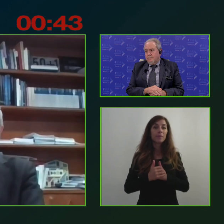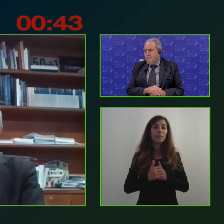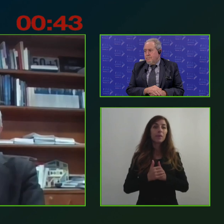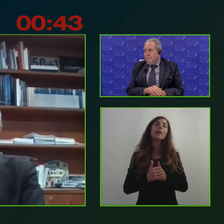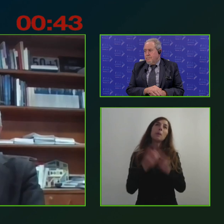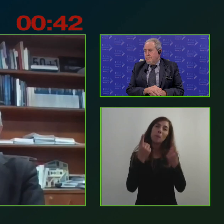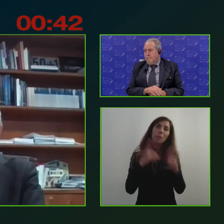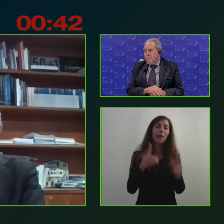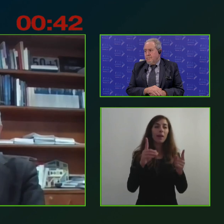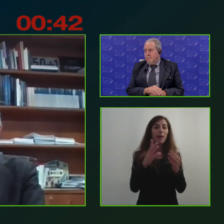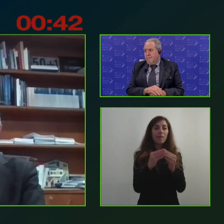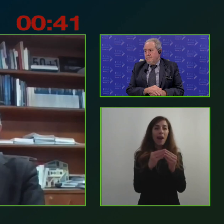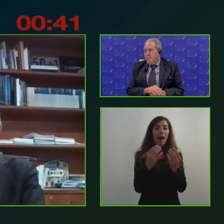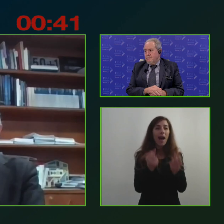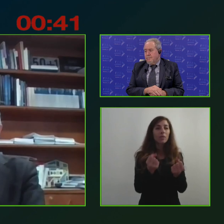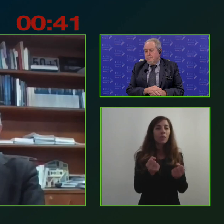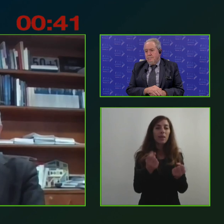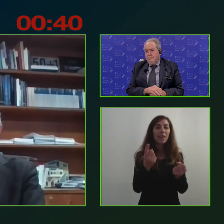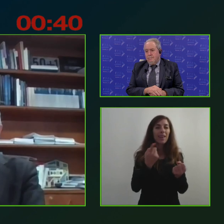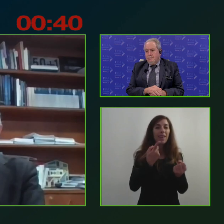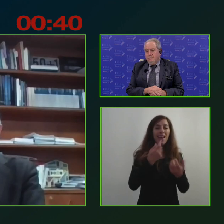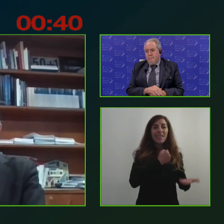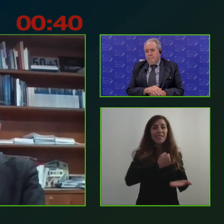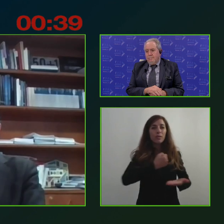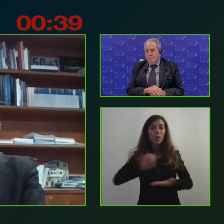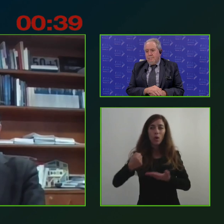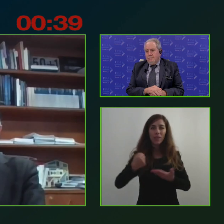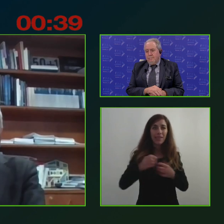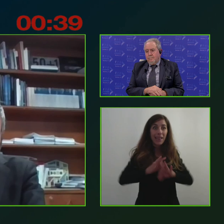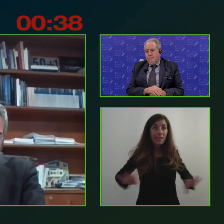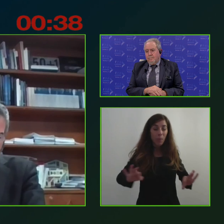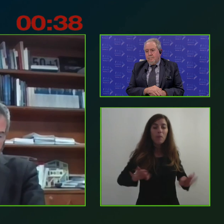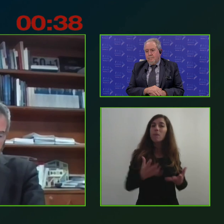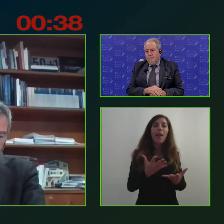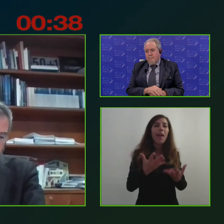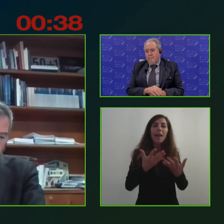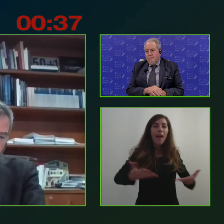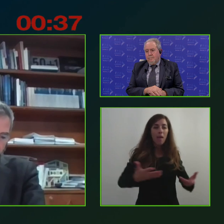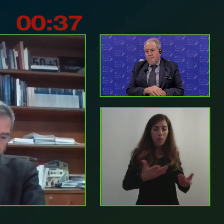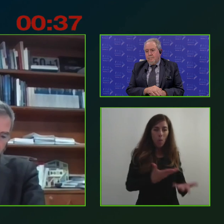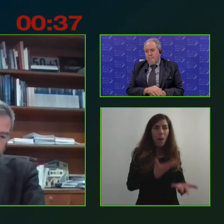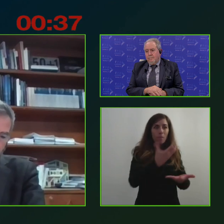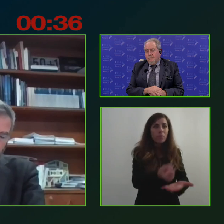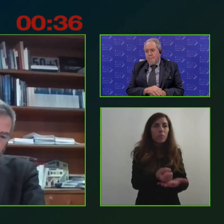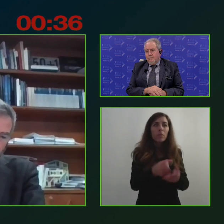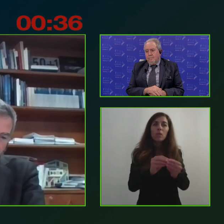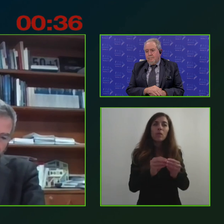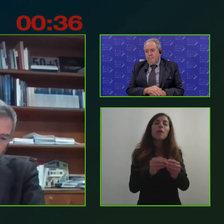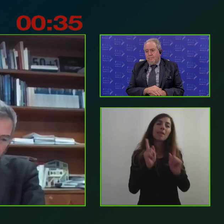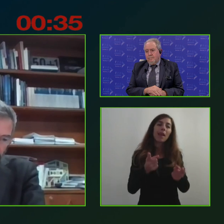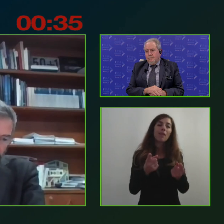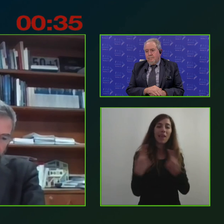attuare tutte per mettere in campo tutte le risorse che avremo a disposizione è rafforzare un ecosistema che sia